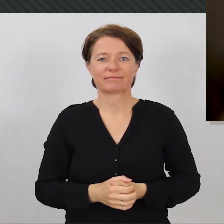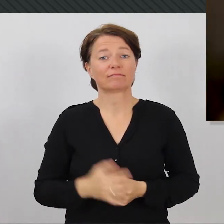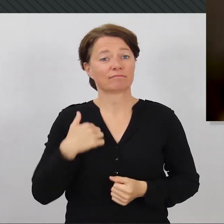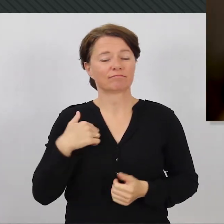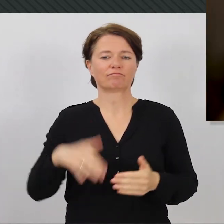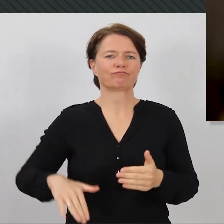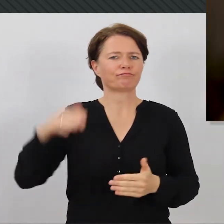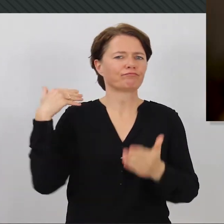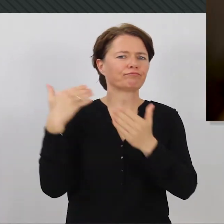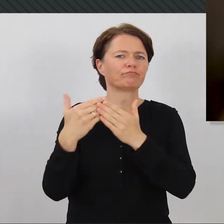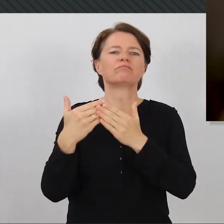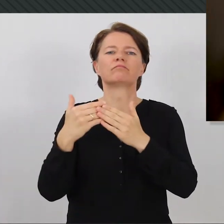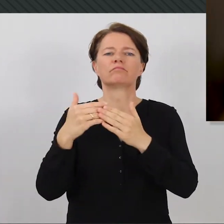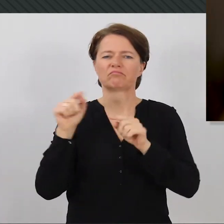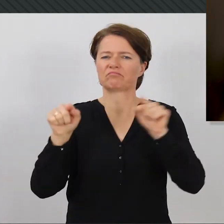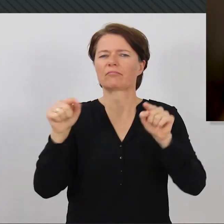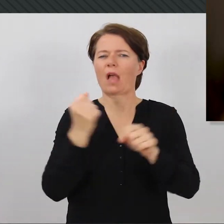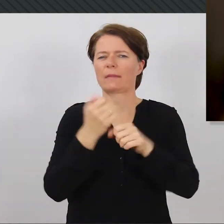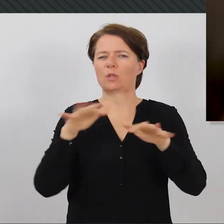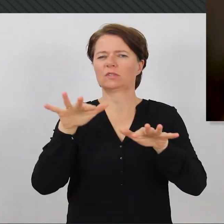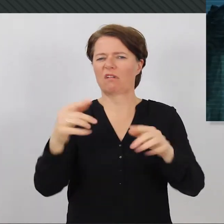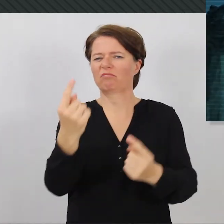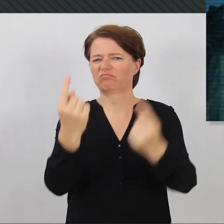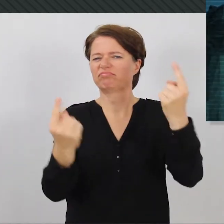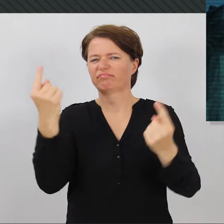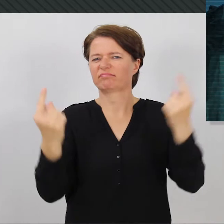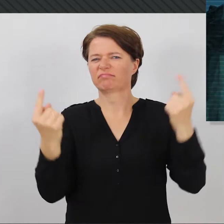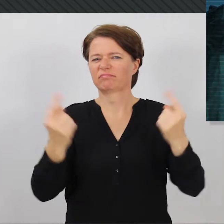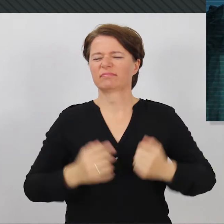Ich komme auch aus einem Haushalt, wo es Arbeitslosigkeit immer mal wieder gab.